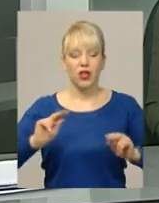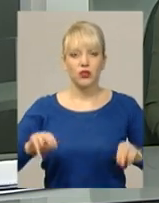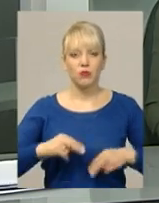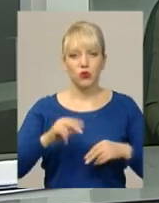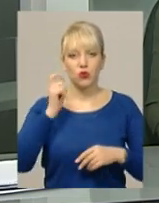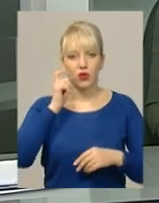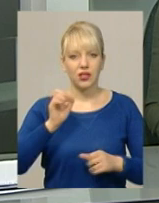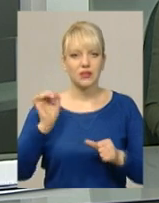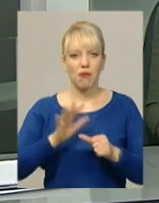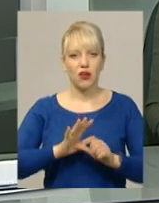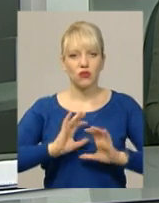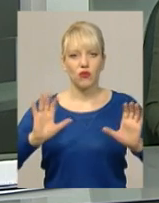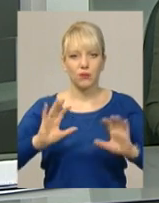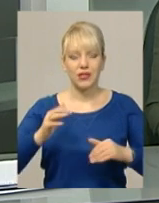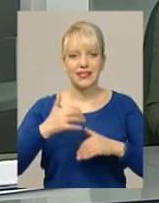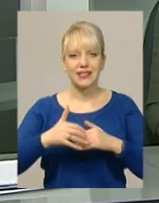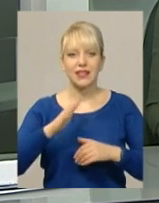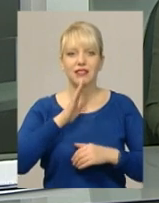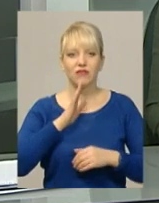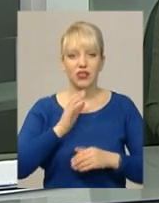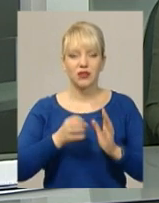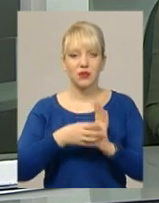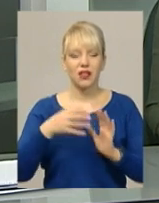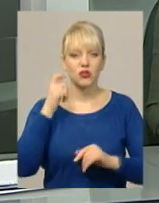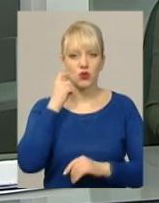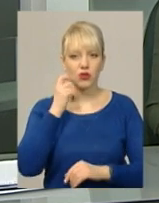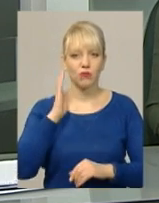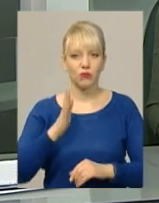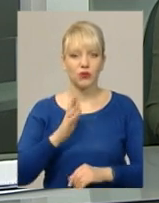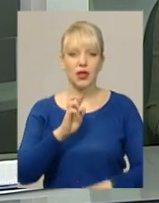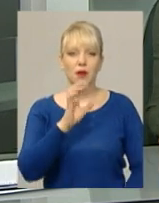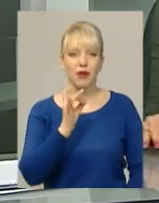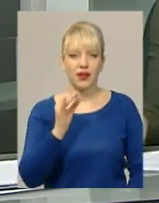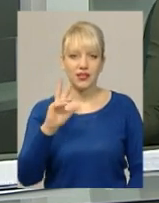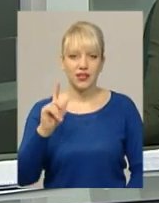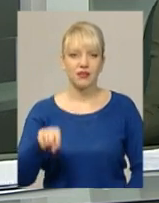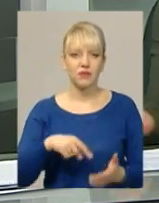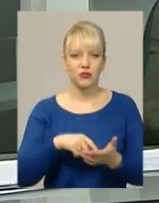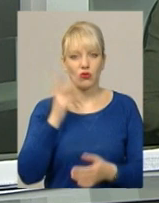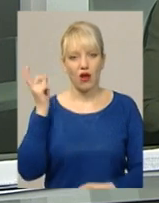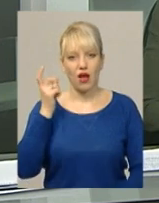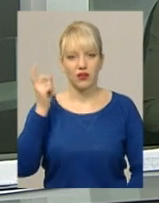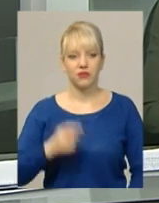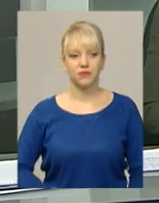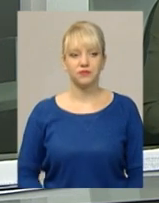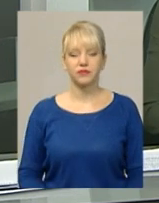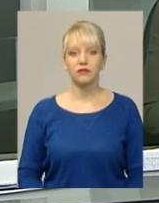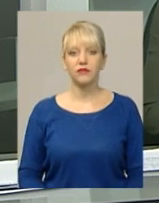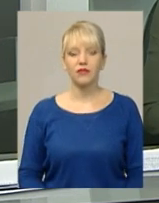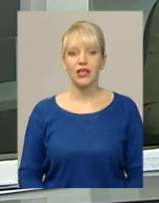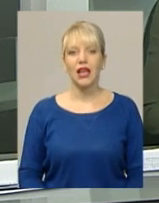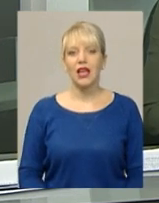України з пляжного волейболу серед дівчат віком до 15 років відбудеться в березні у Харкові. Систему